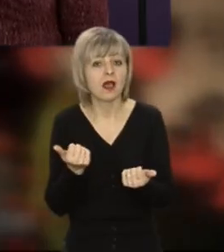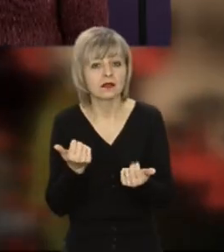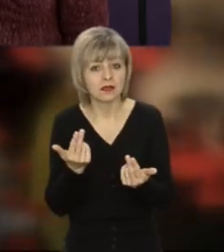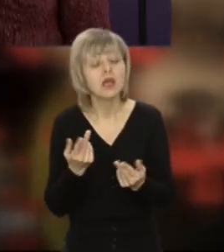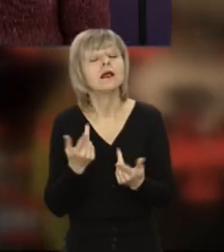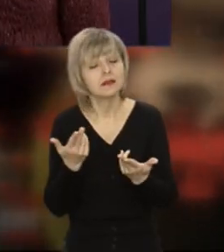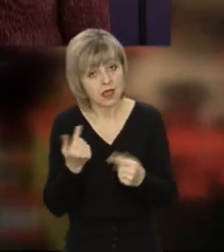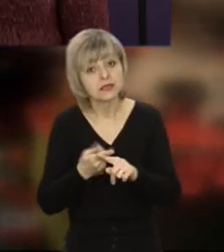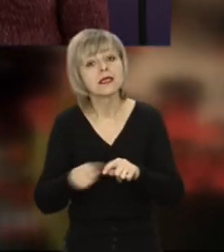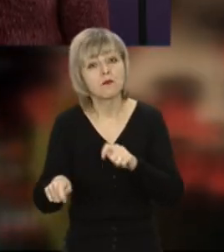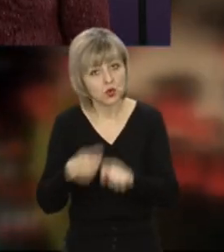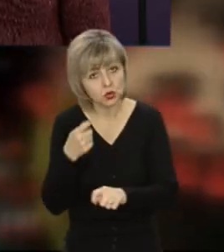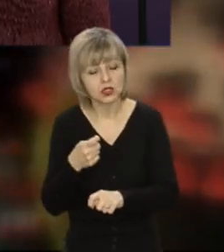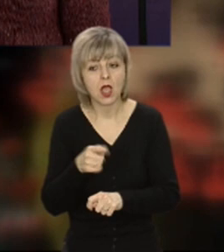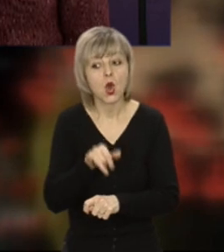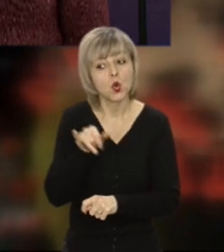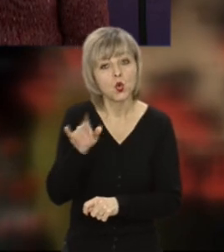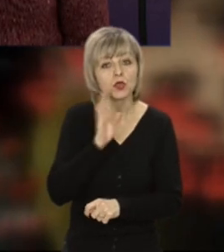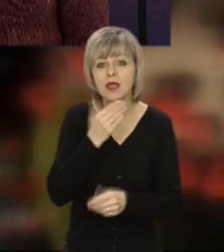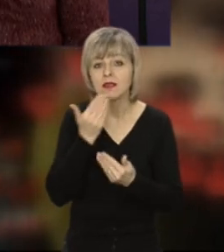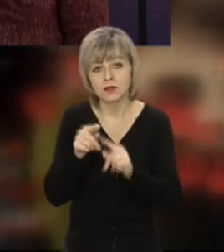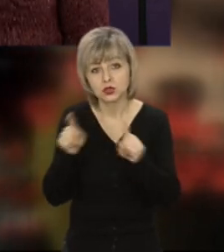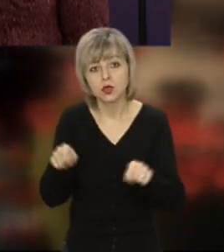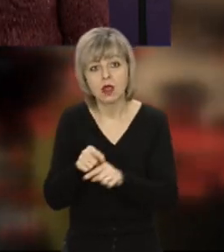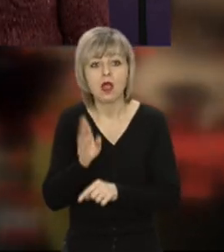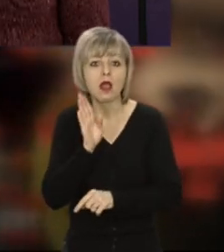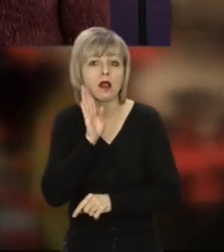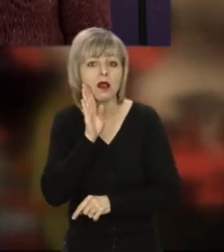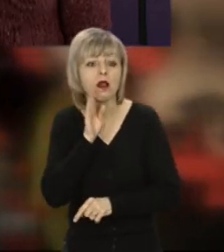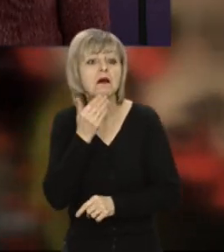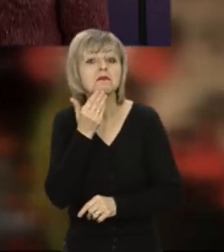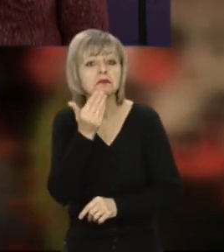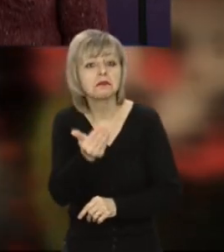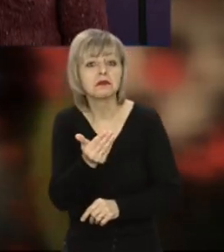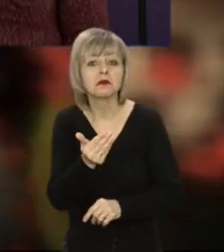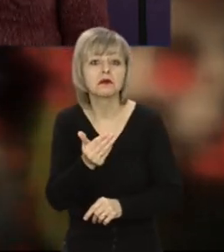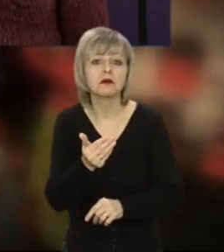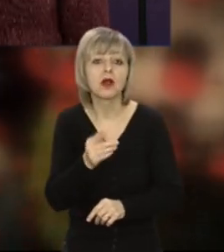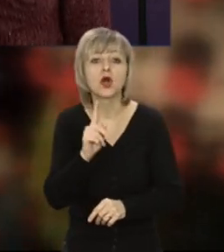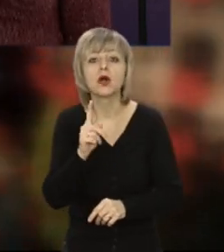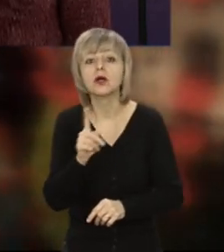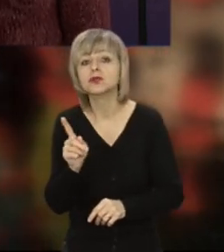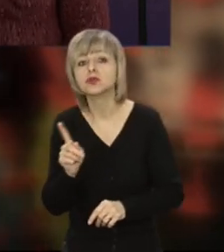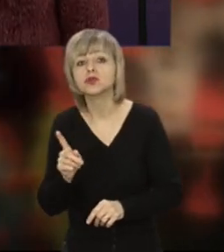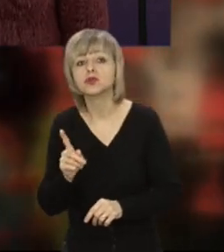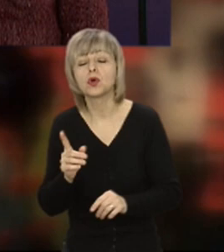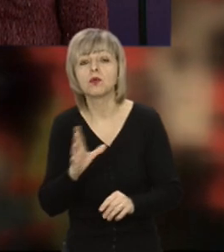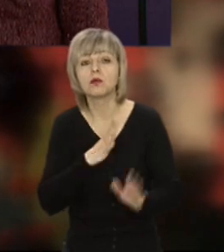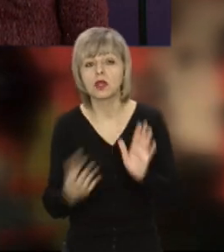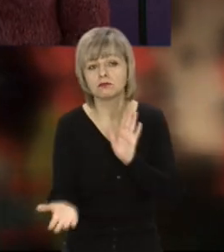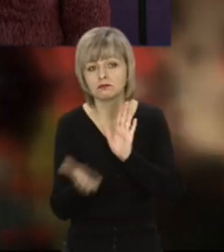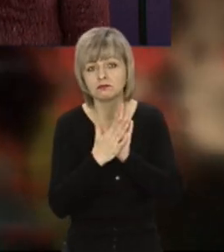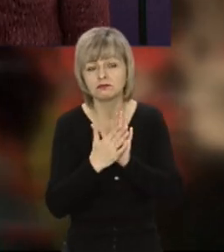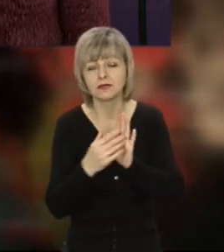порушення. Це порушення. В неї, можливо, не спитали сертифікат. От нас журналістка не заакцентрувала увагу, чи було, чи не було об'ява на дворях, що обслуговують виключно